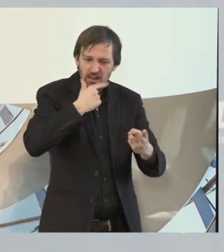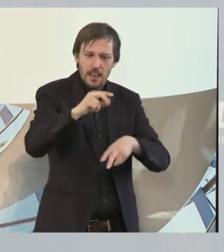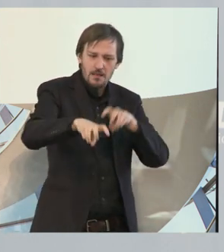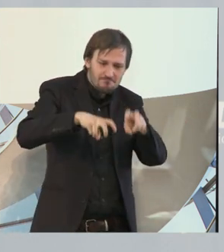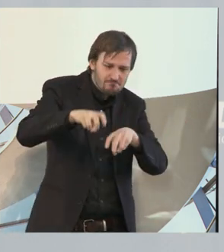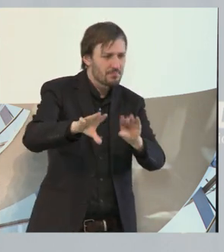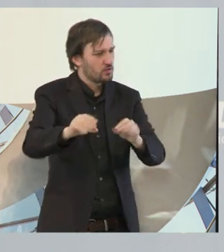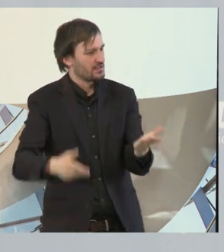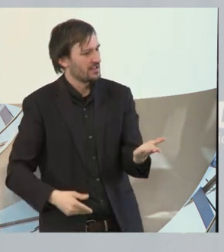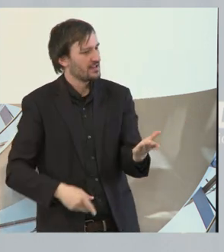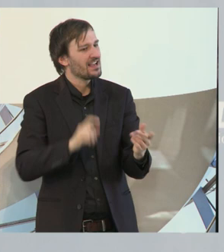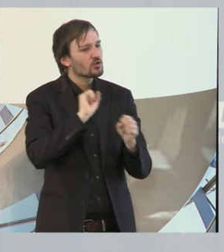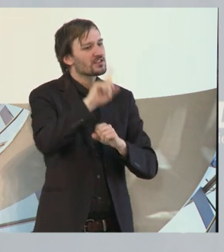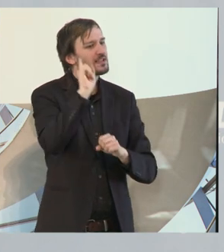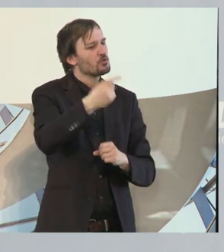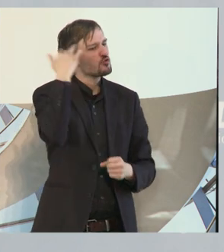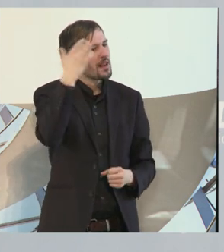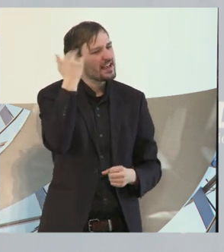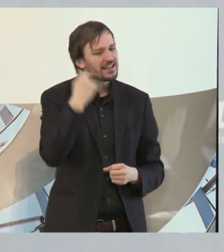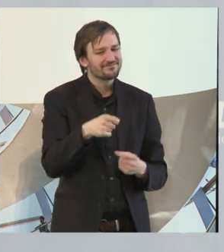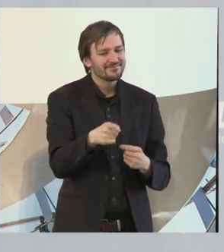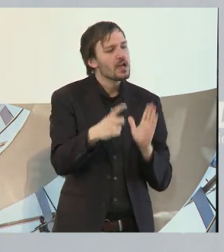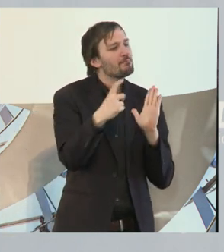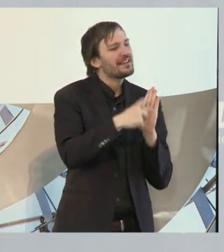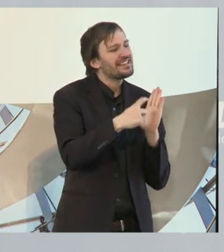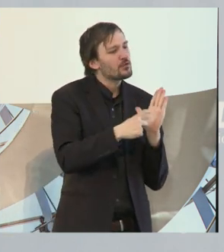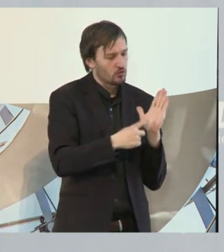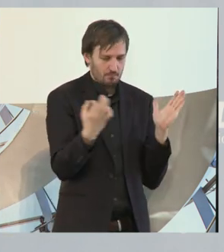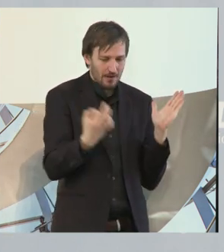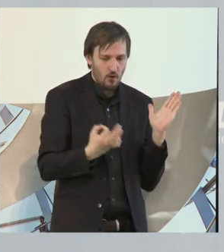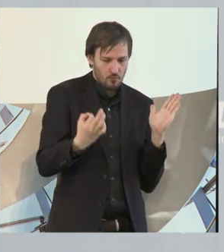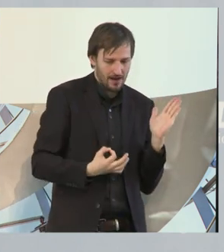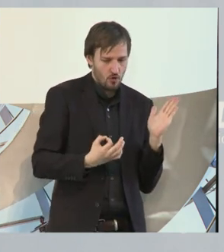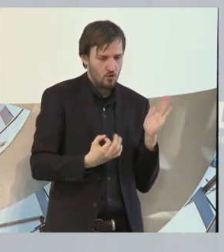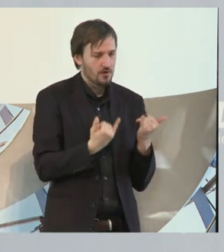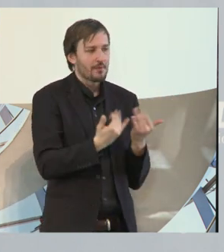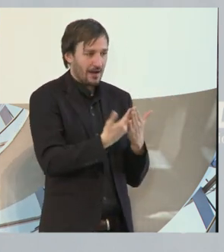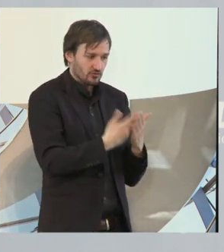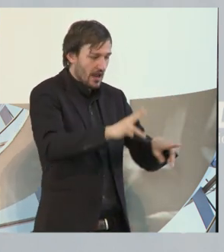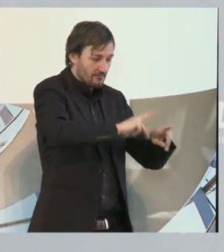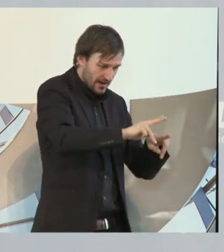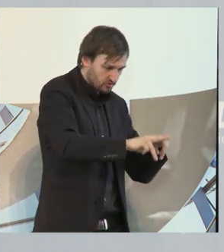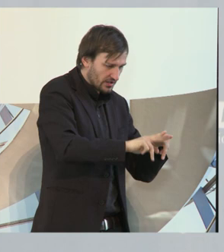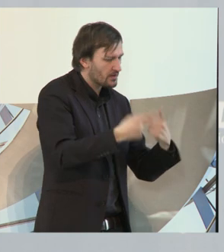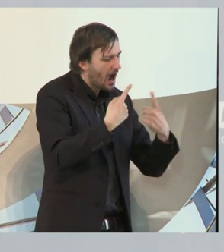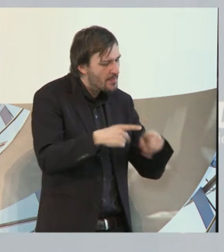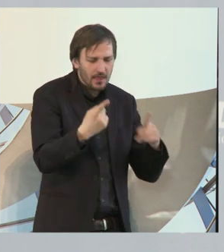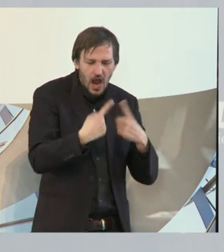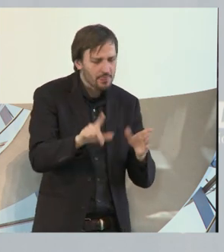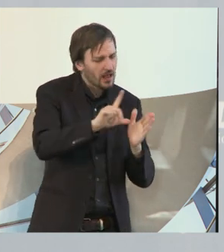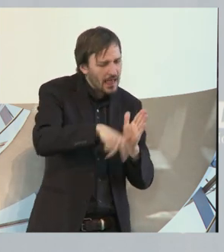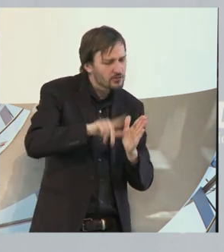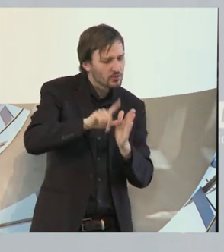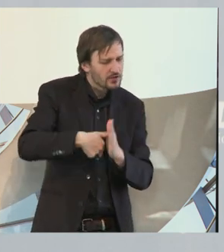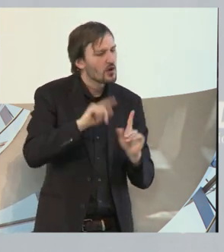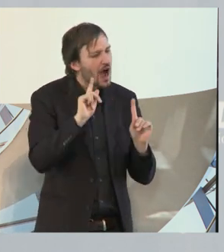unterhalten, welche Rahmenbedingungen wir brauchen, wie wir neben Werkstätten auch andere Leistungsanbieter